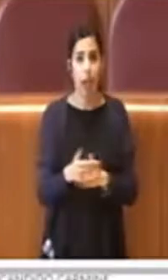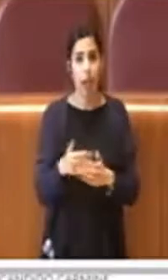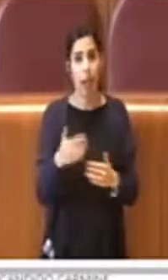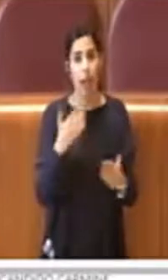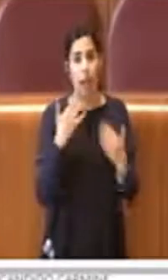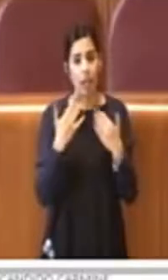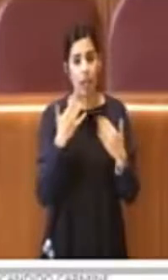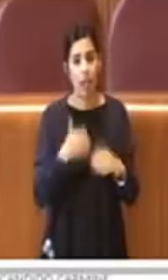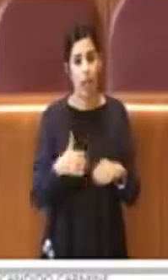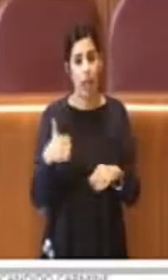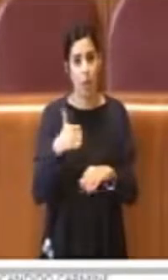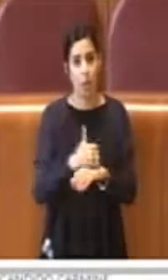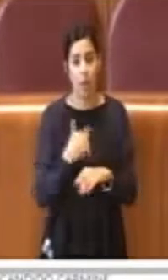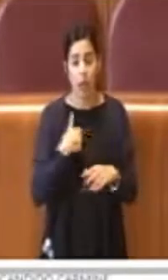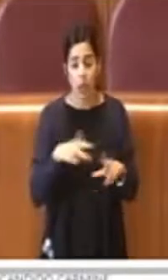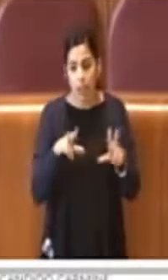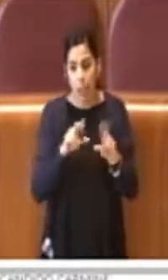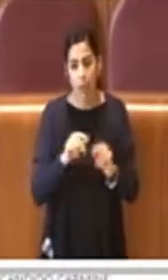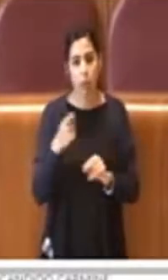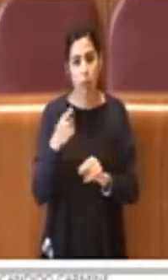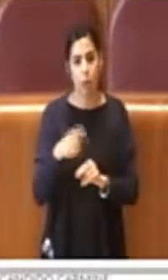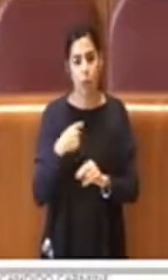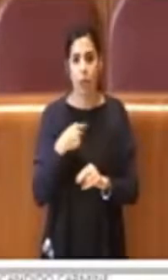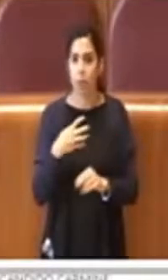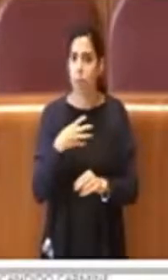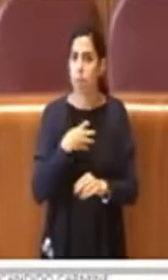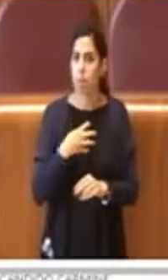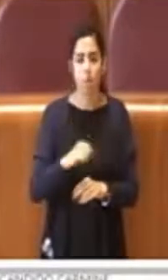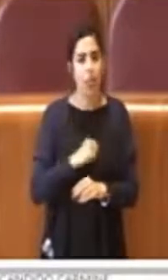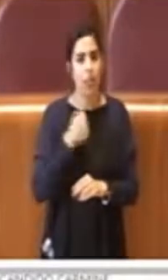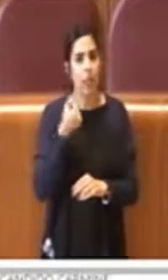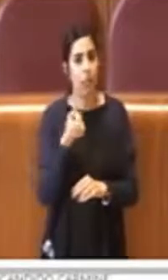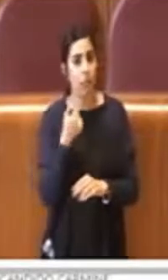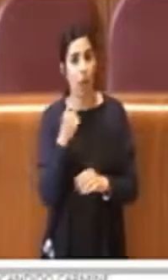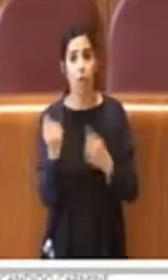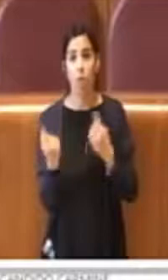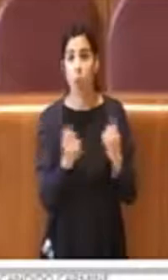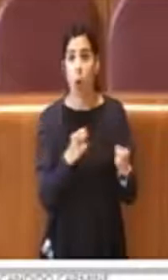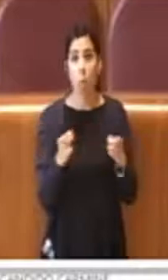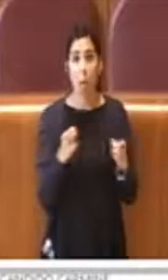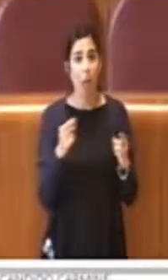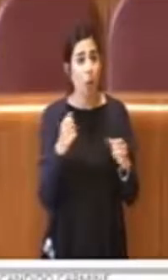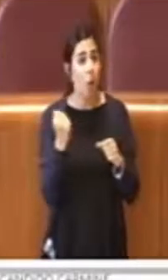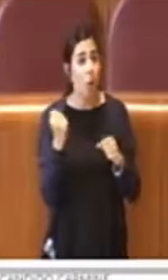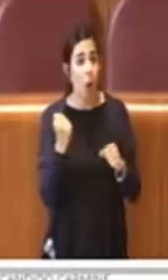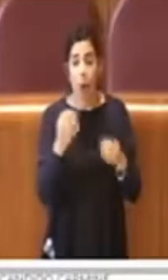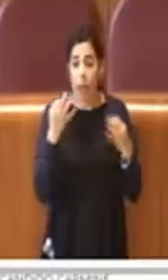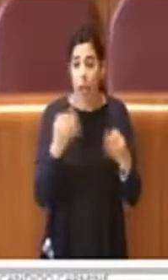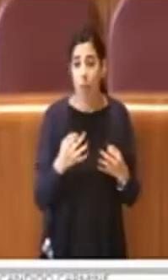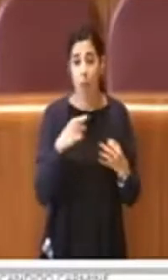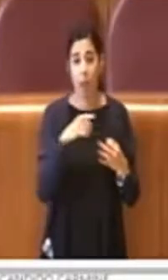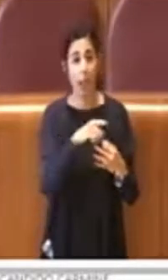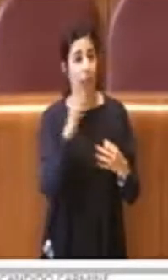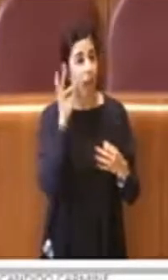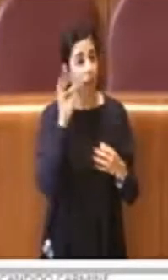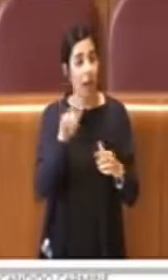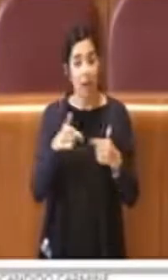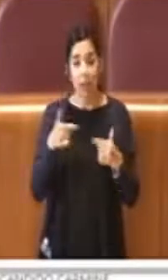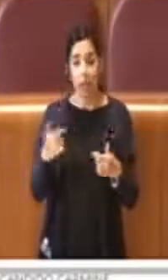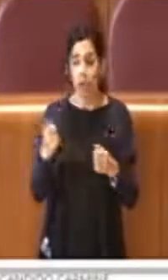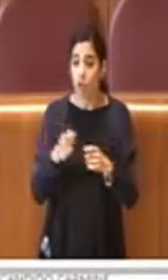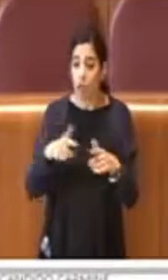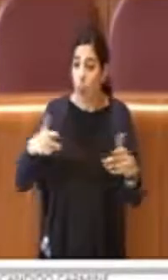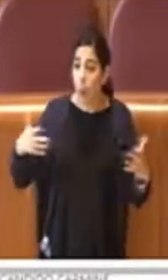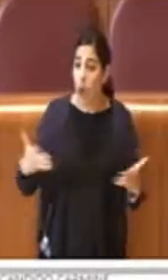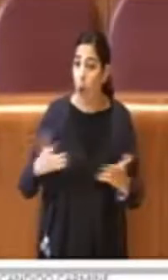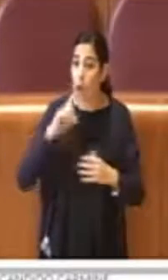Presidente, me ne rammarico che una partita fondamentale per la città non sia stata minimamente trattata in